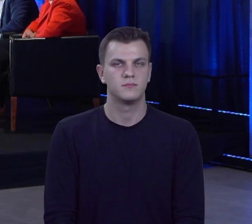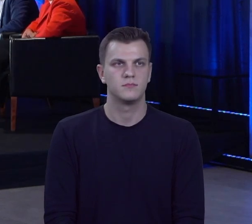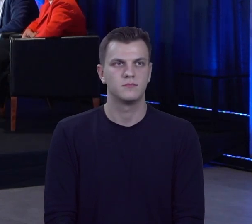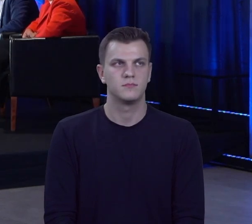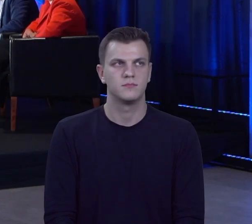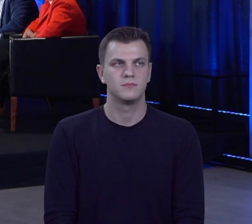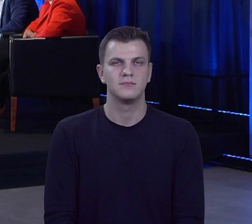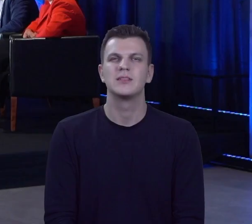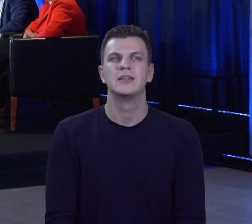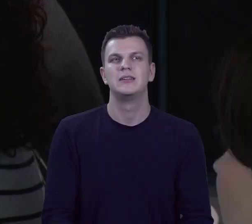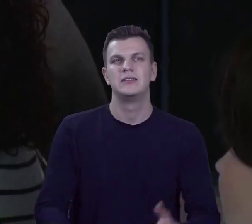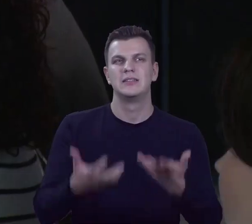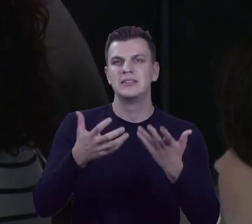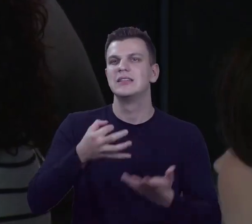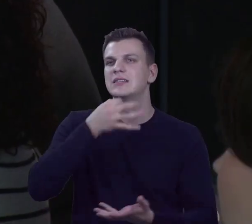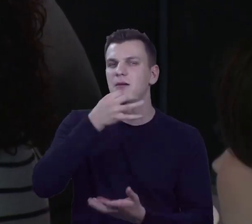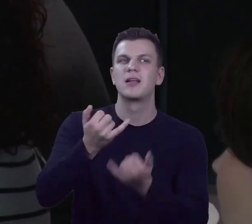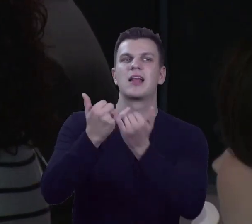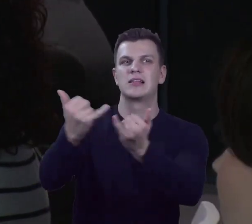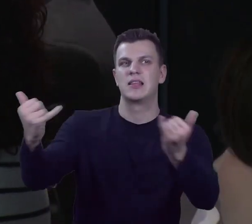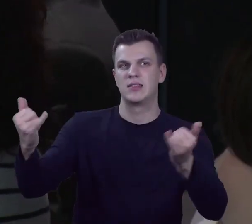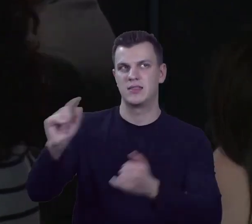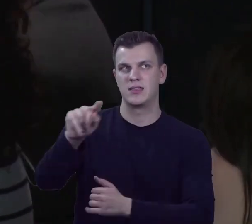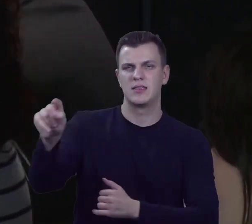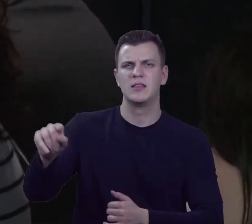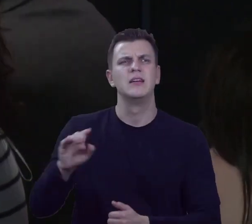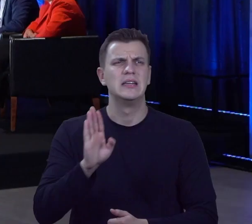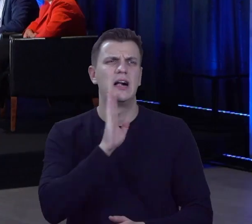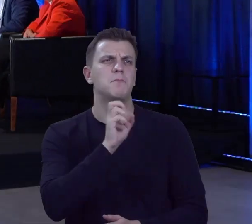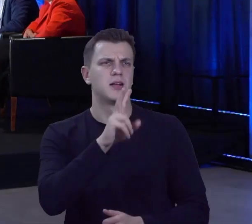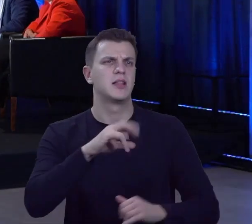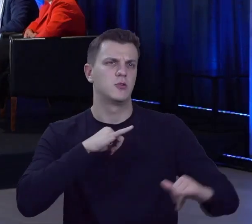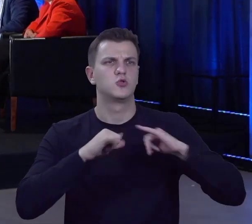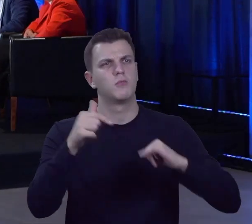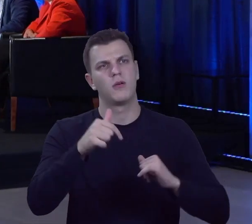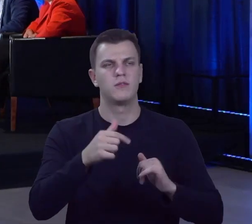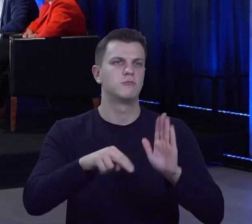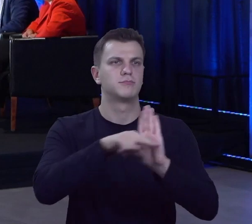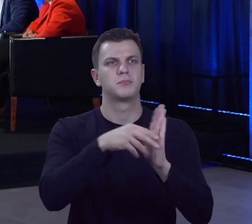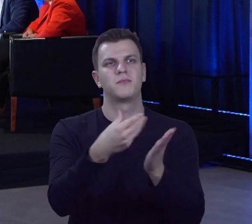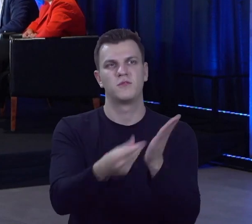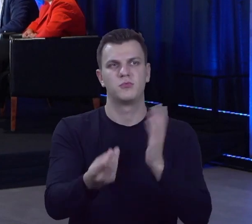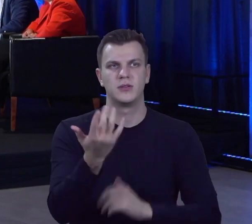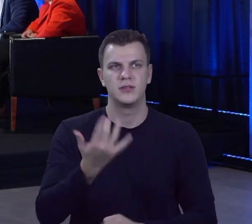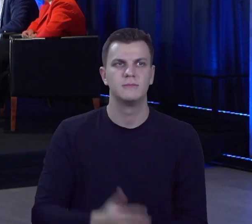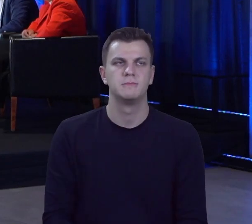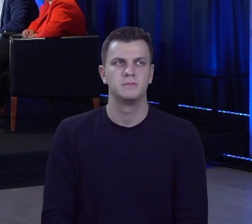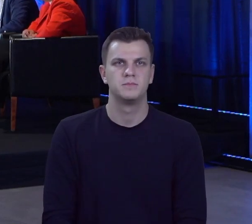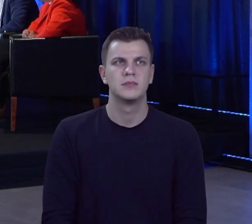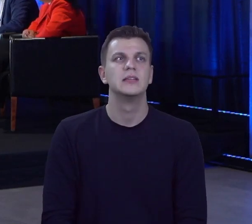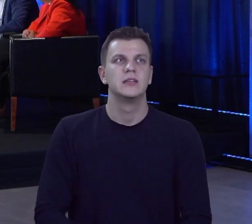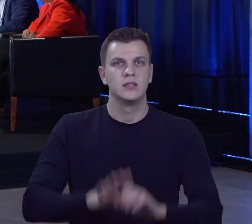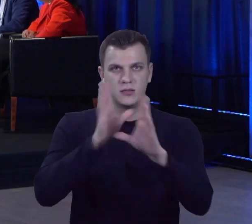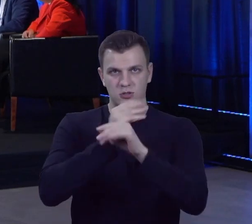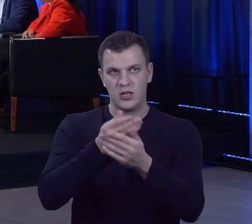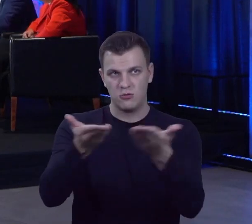chciałbym pytać, zapytać pozostałych, jakie państwo... Chyba tak. To rząd powinien ustalać pensję. Czy będzie może? Szanowni Państwo, ja myślę, że to